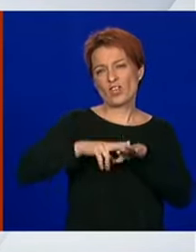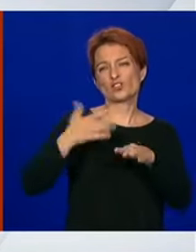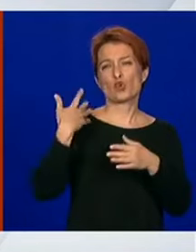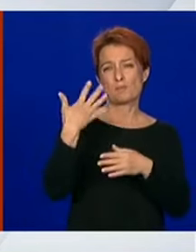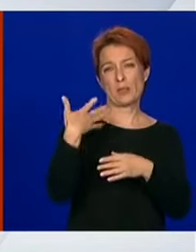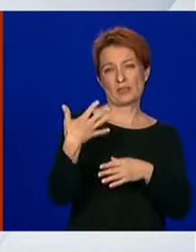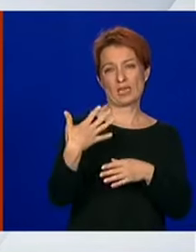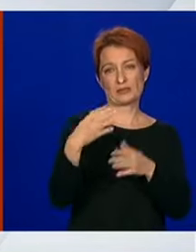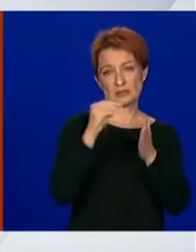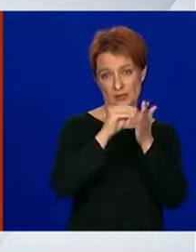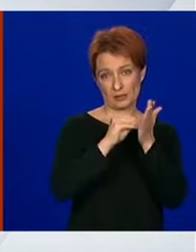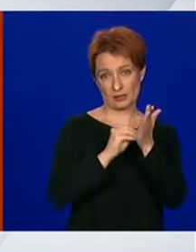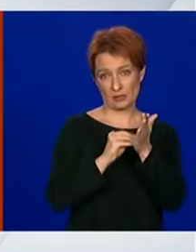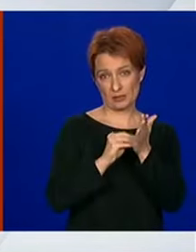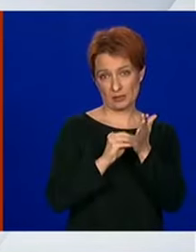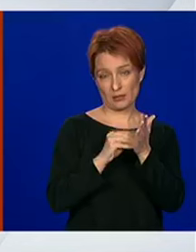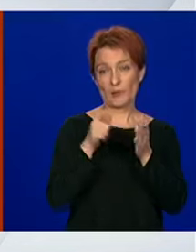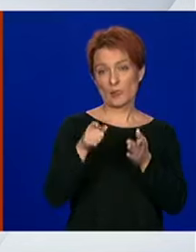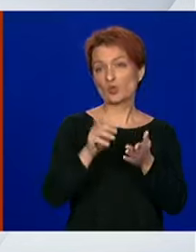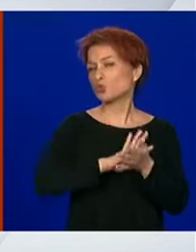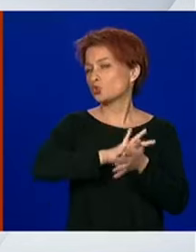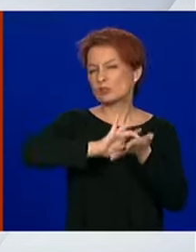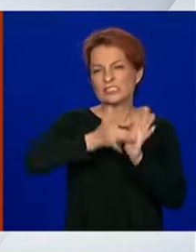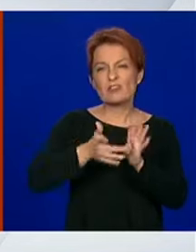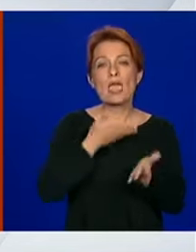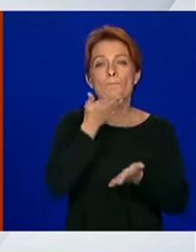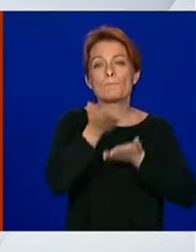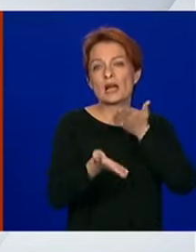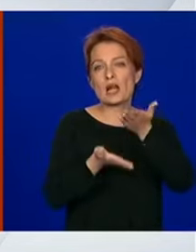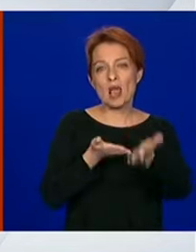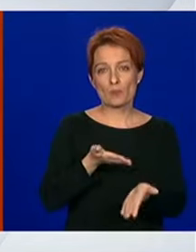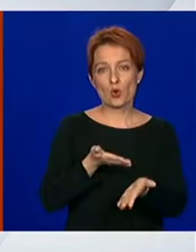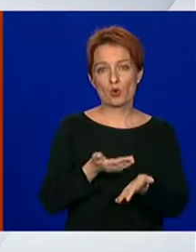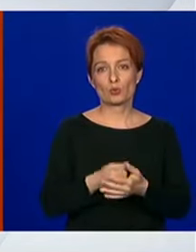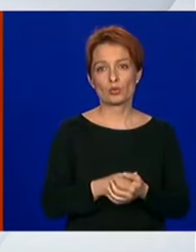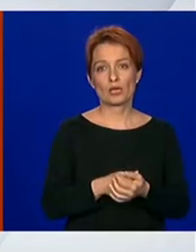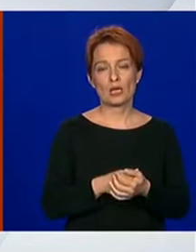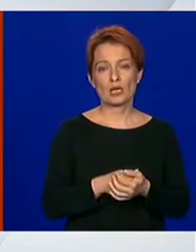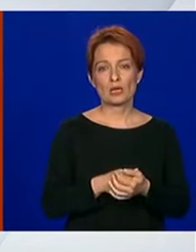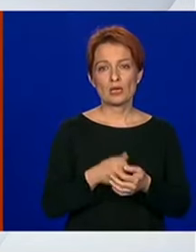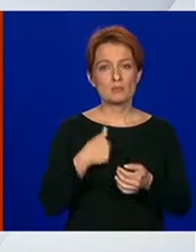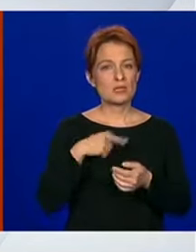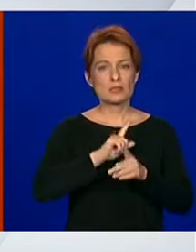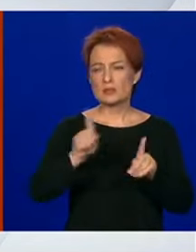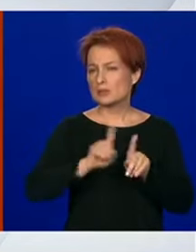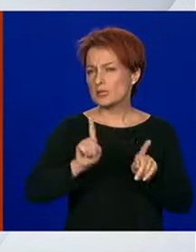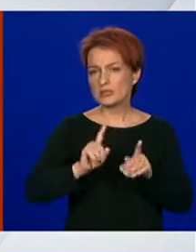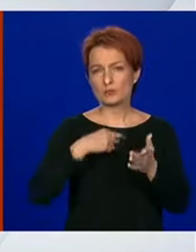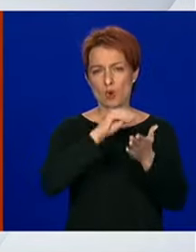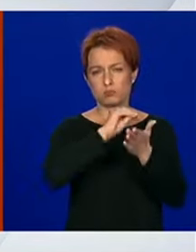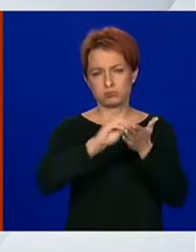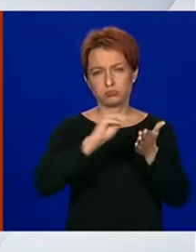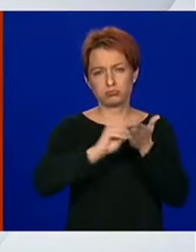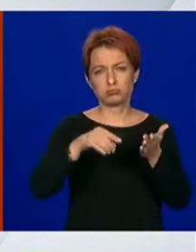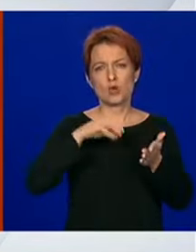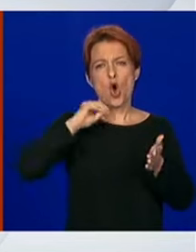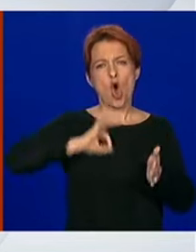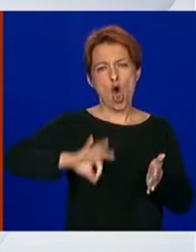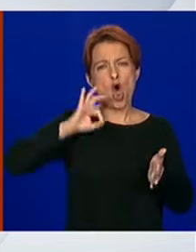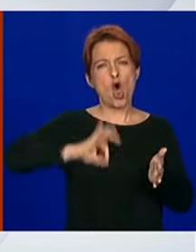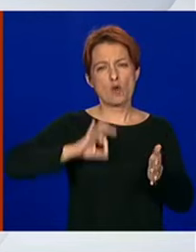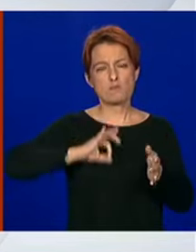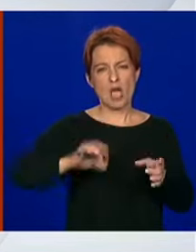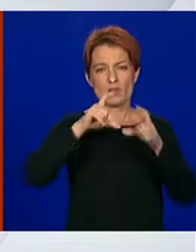sve su bazirane na preporukama. Mi nismo propisivali obvezu nošenja maski,